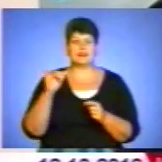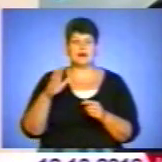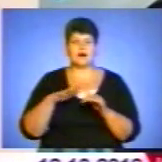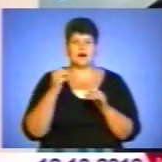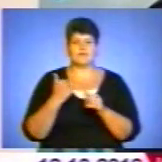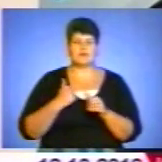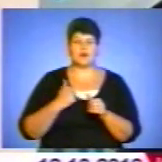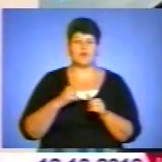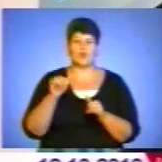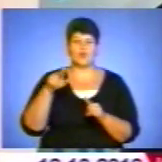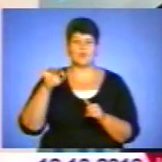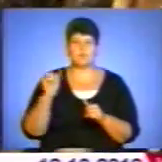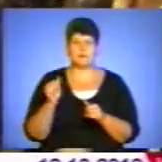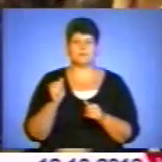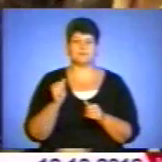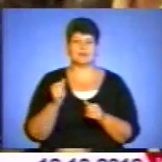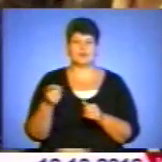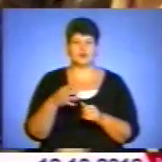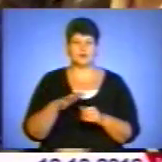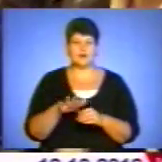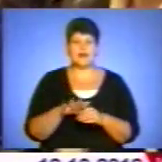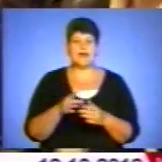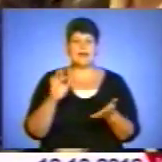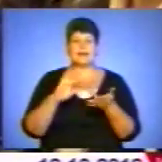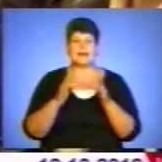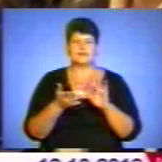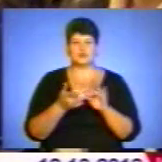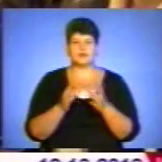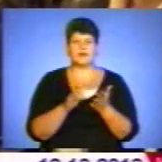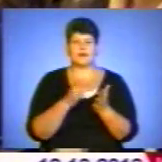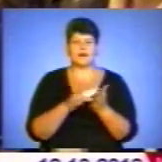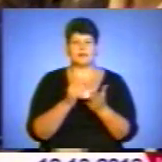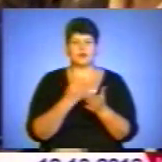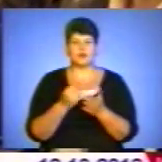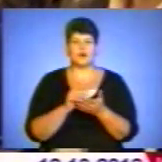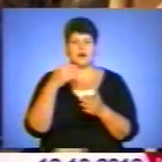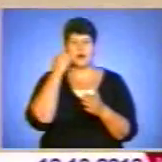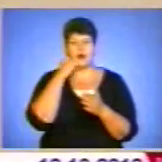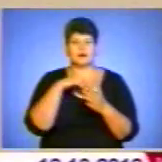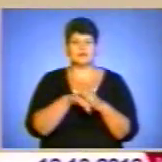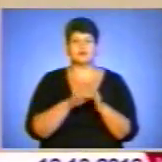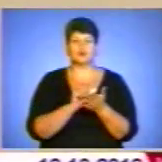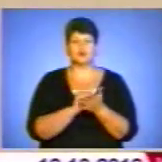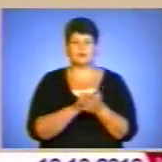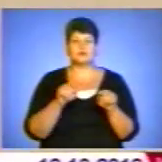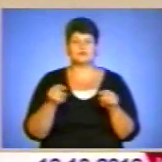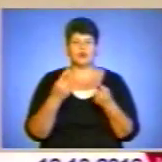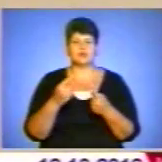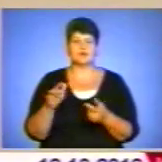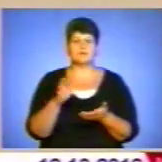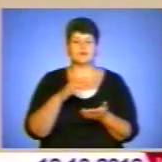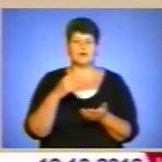Волинської частини Тернопільщини. Електронний каталог архівних документів ОУН УПА створений у Лондоні. Сьогодні його